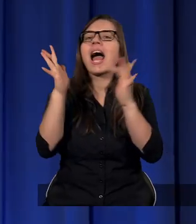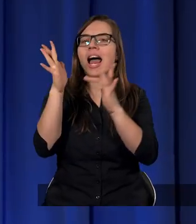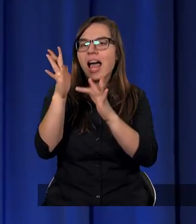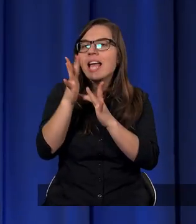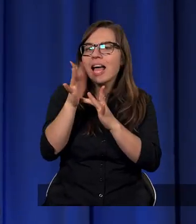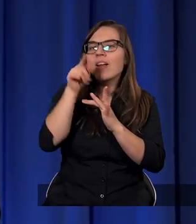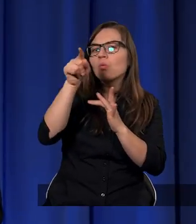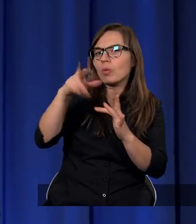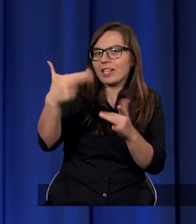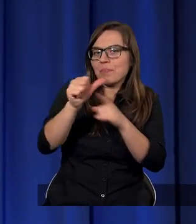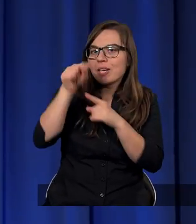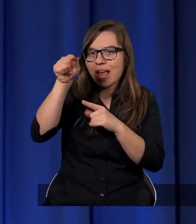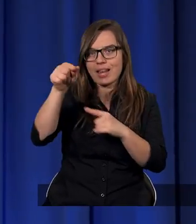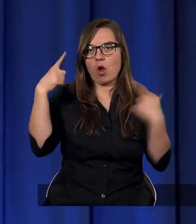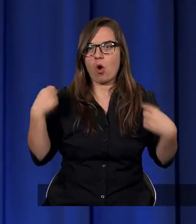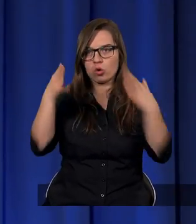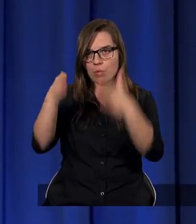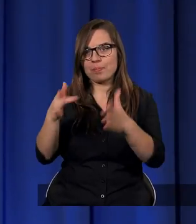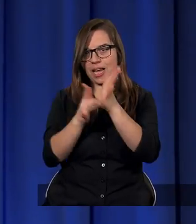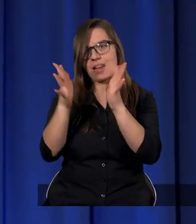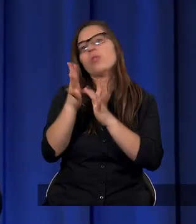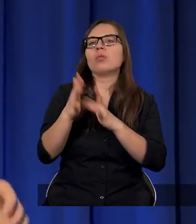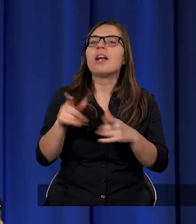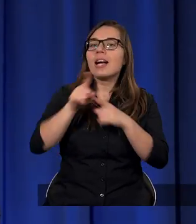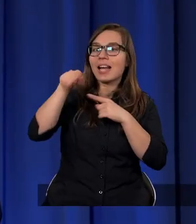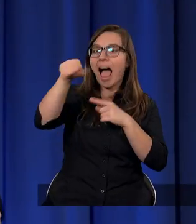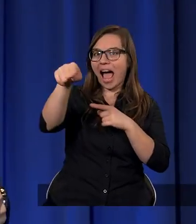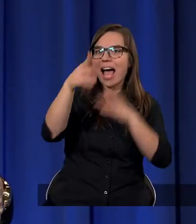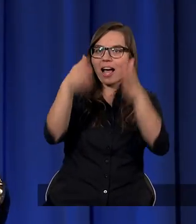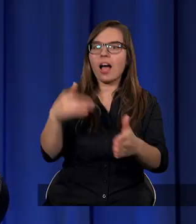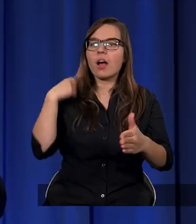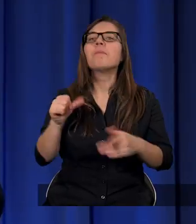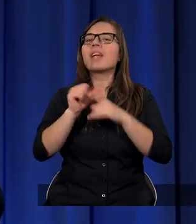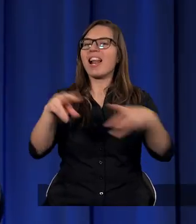Kim On jest? To jest dla mnie ważne pytanie.